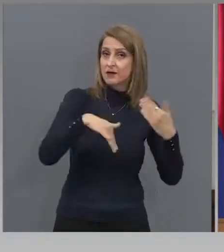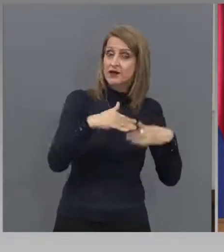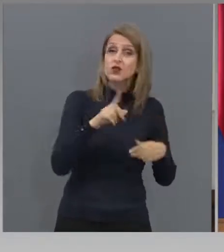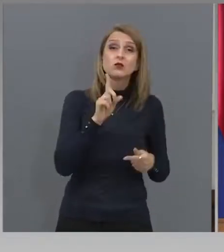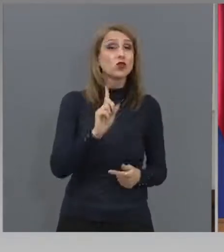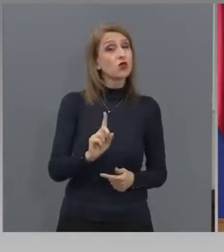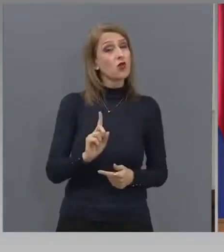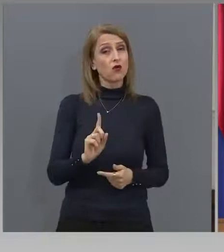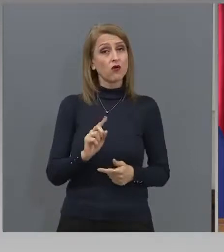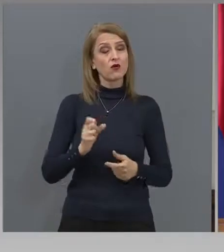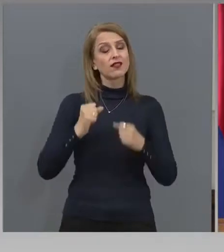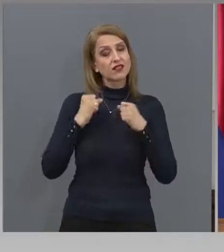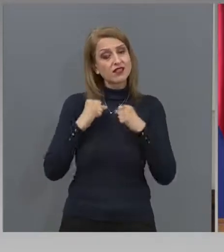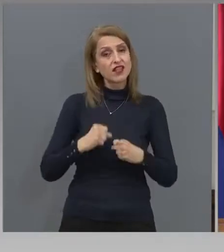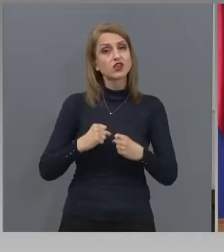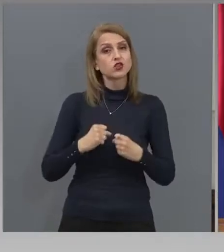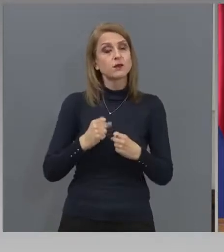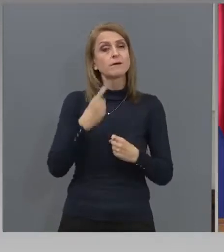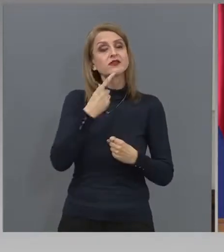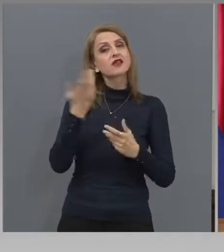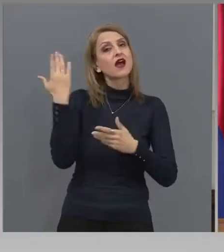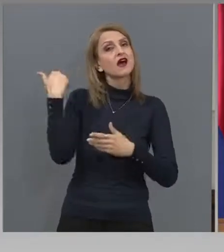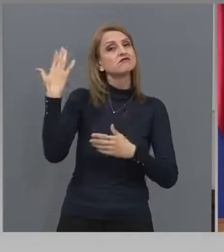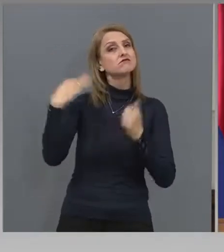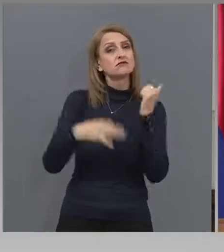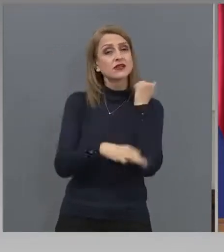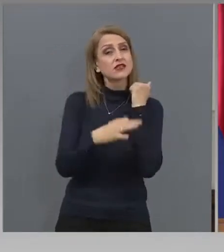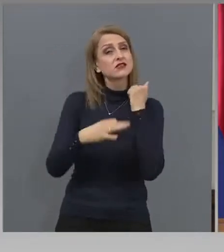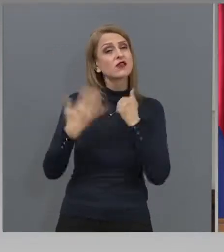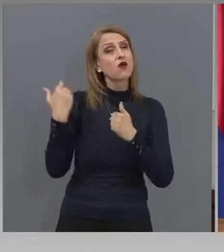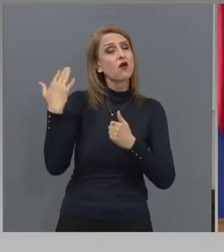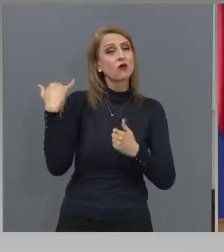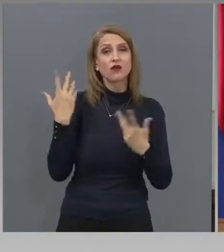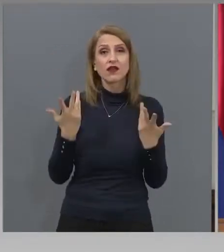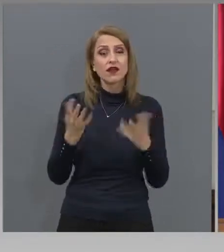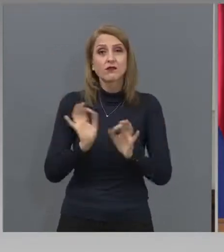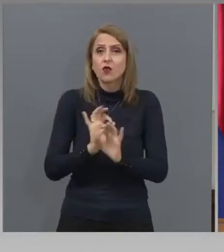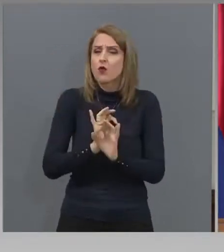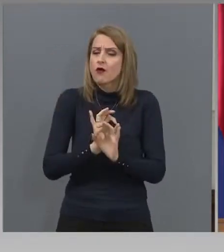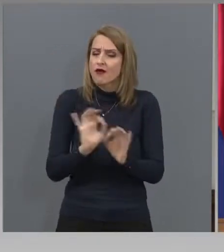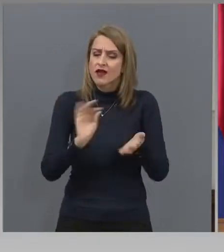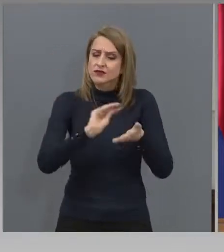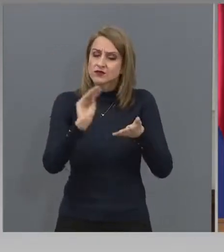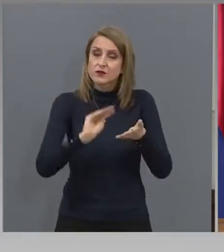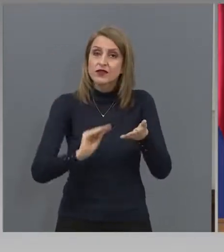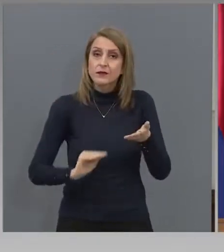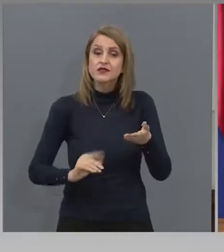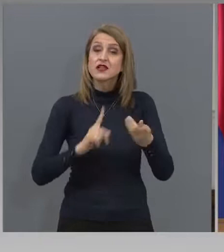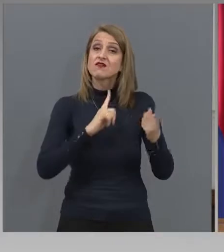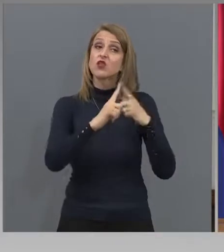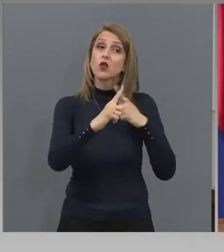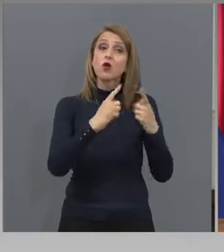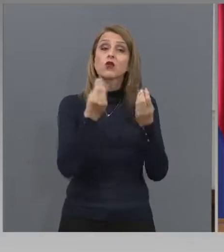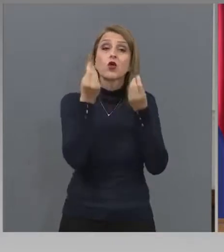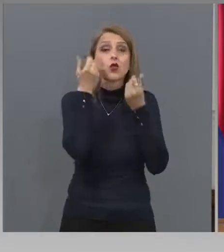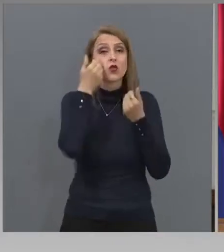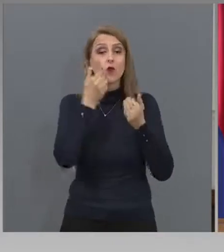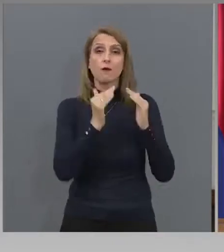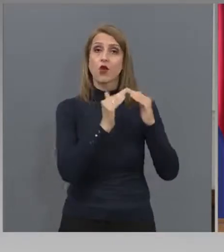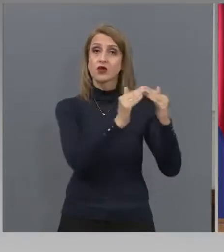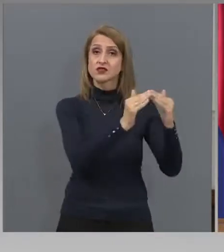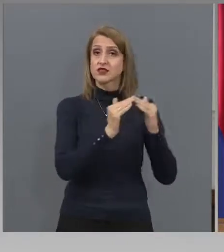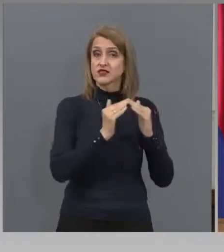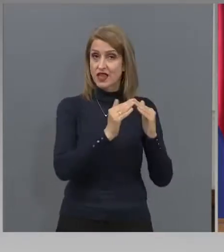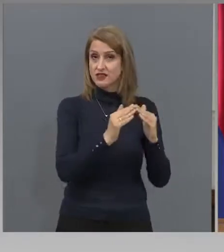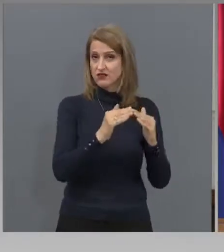за историята и това, което много ясно сме разписали в договора за думросъседство. Така